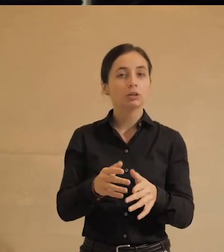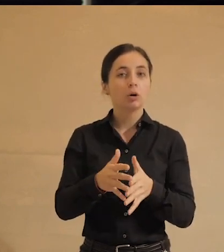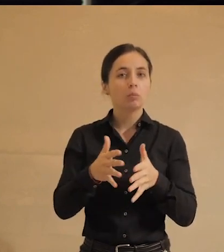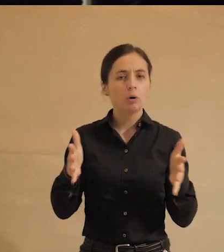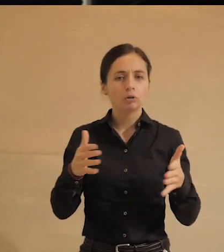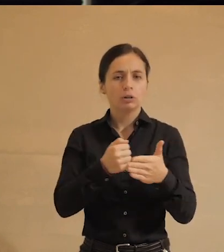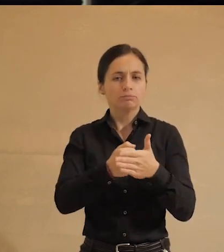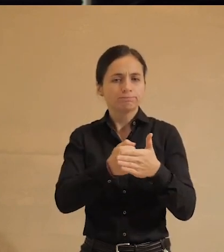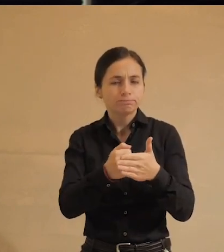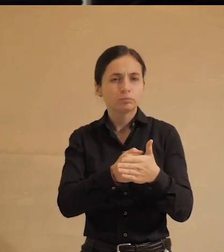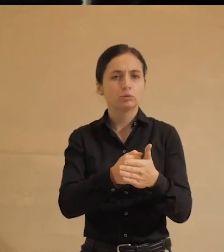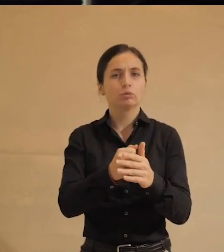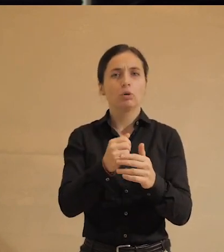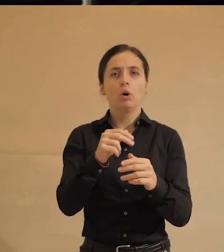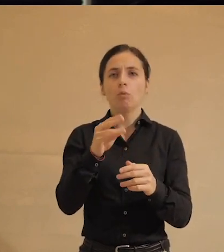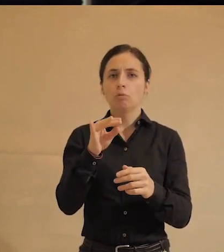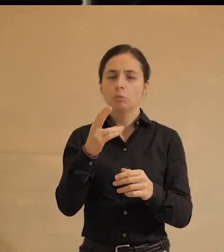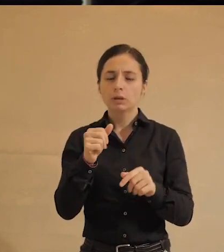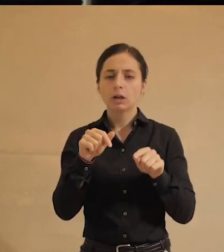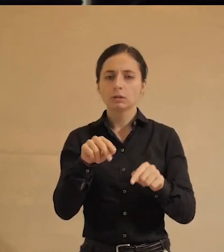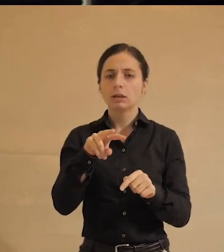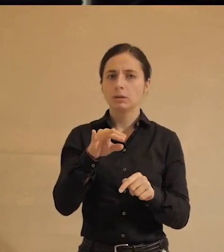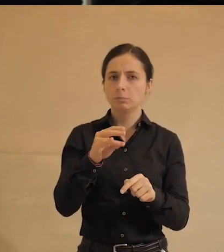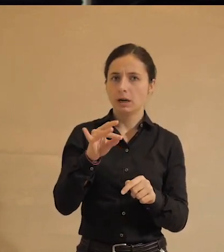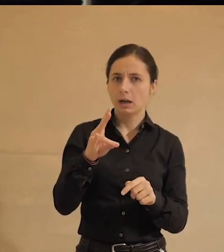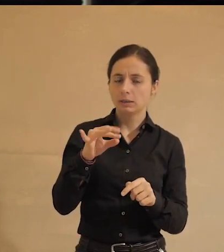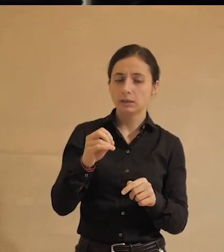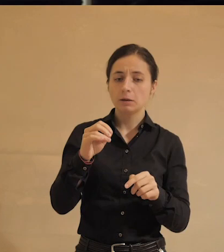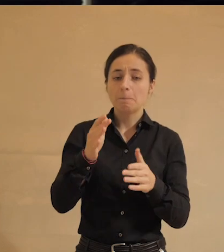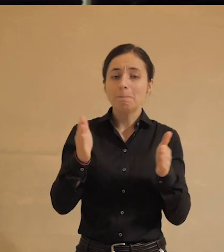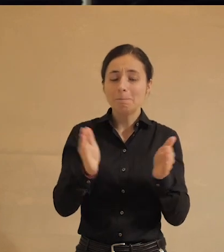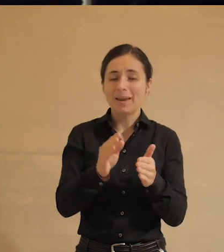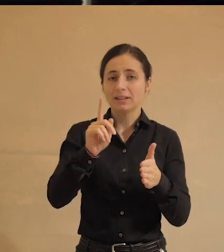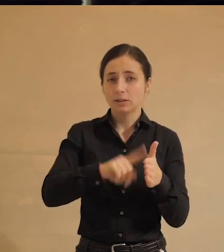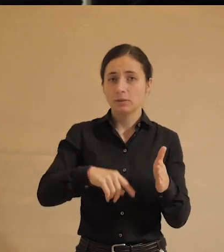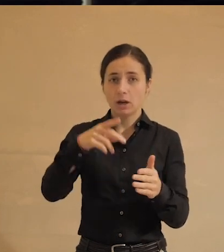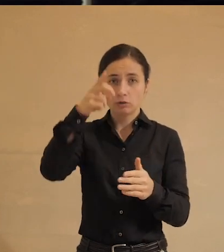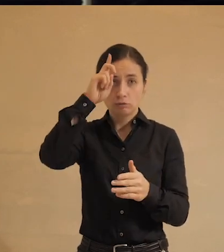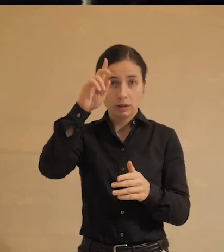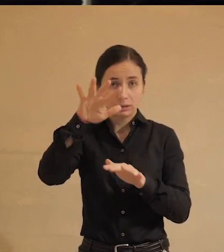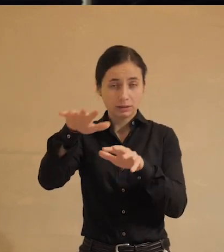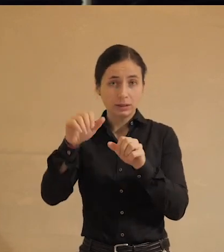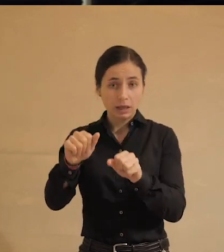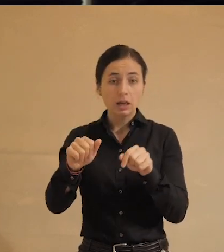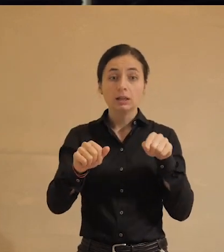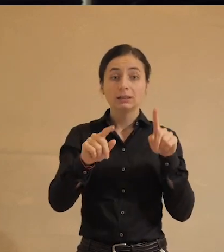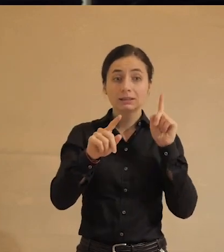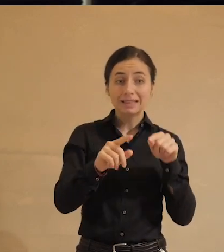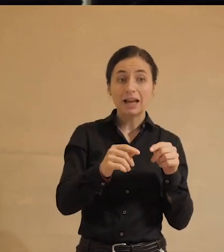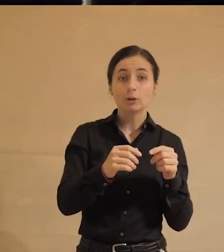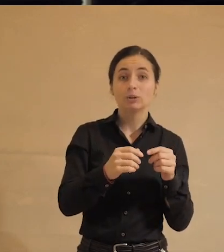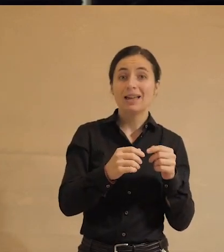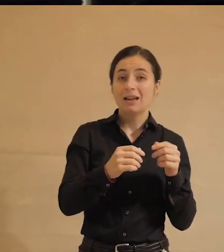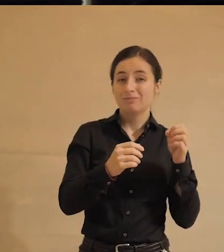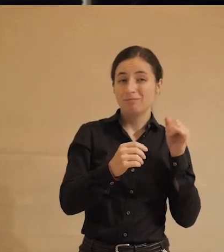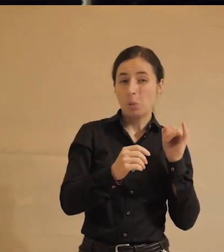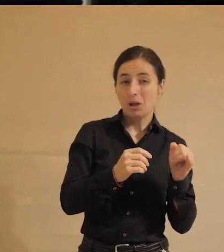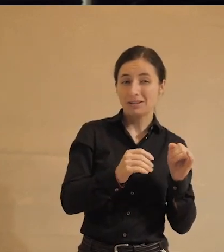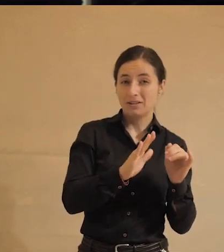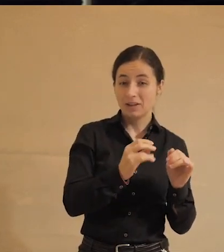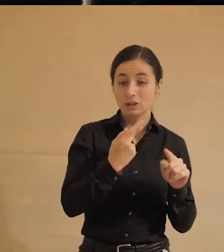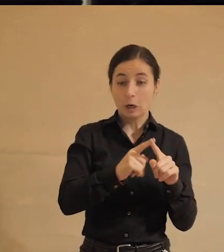продвинутая публика, они, наверное, более либеральны, они менее доверяют властям, и они больше знают о нехороших вещах, о которых по телевизору не